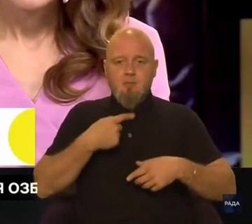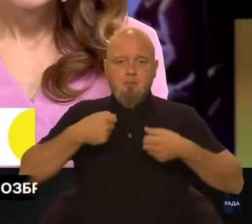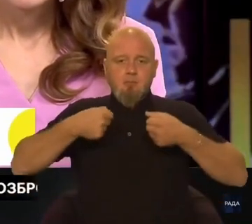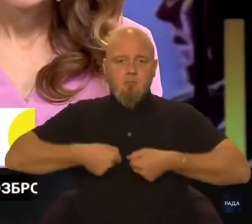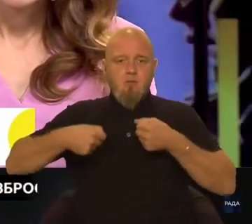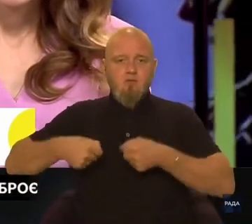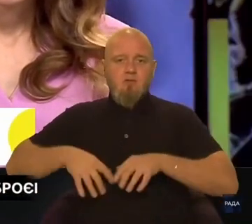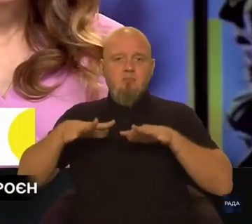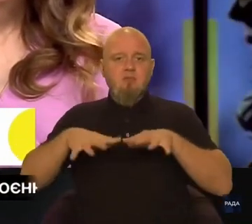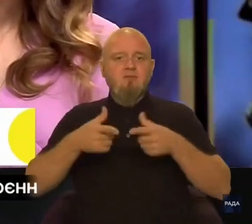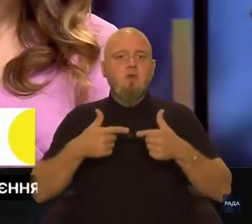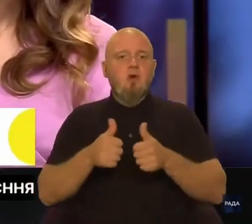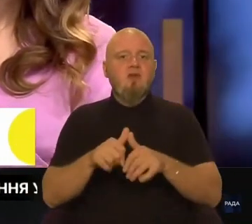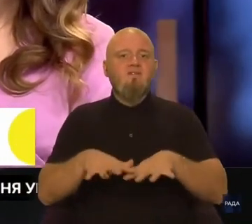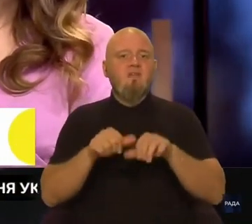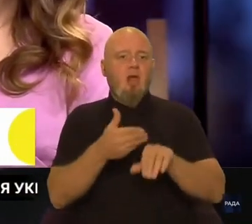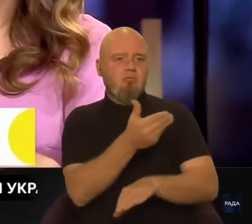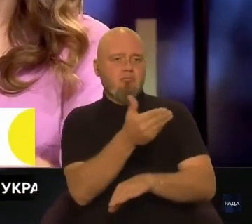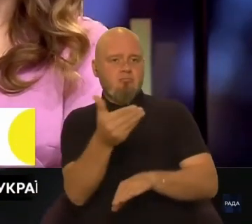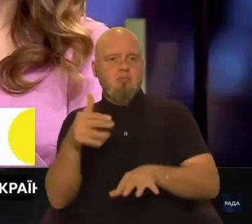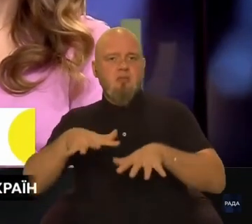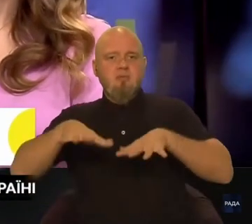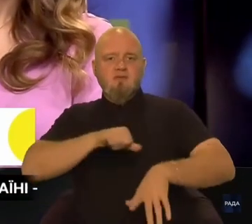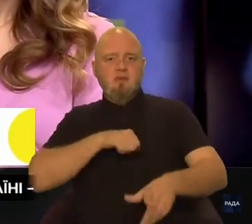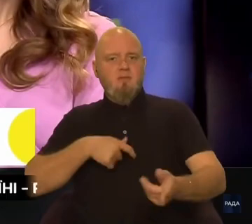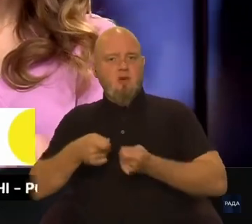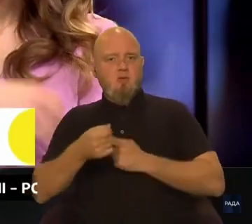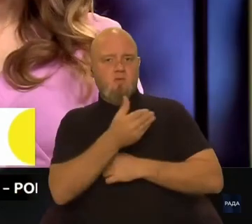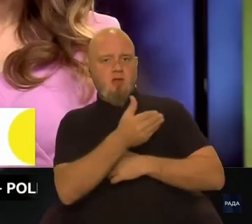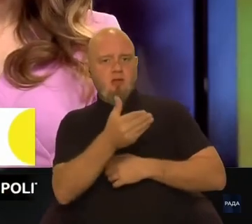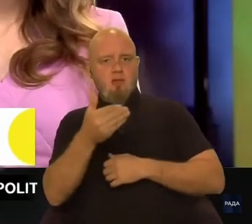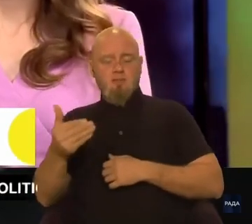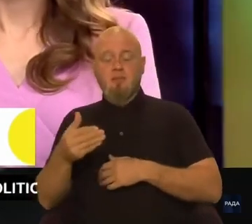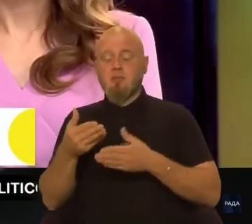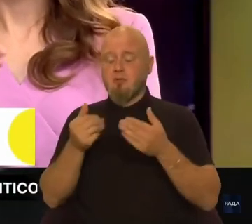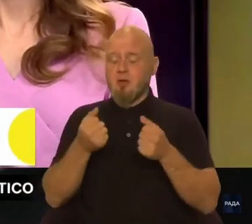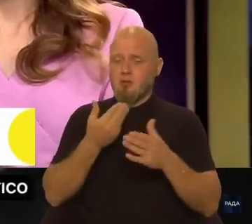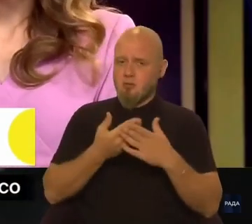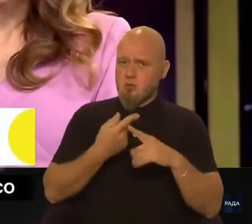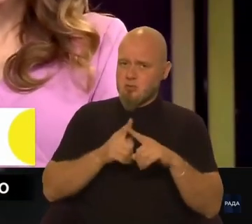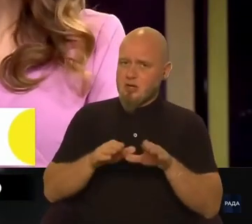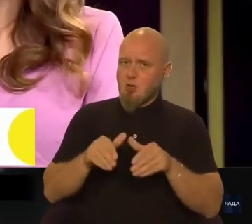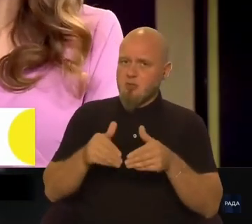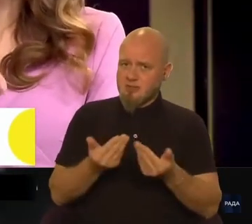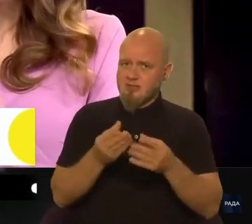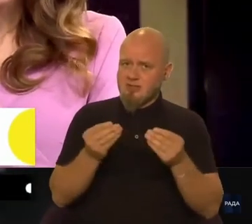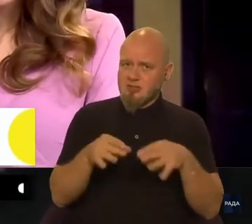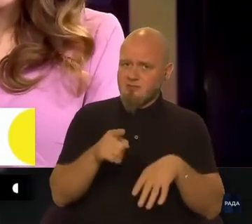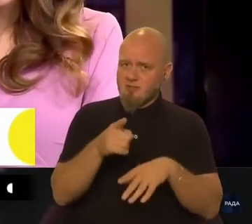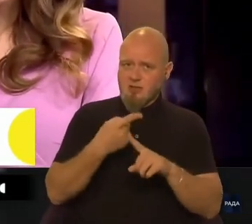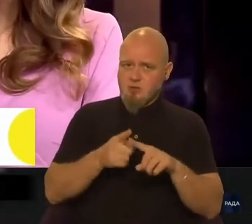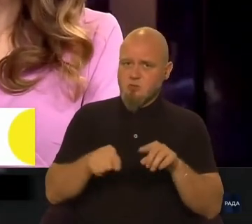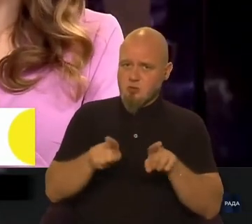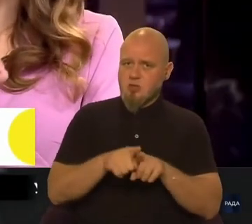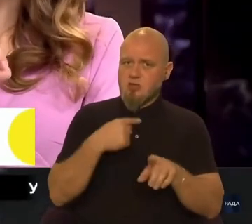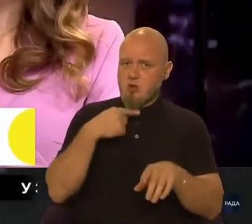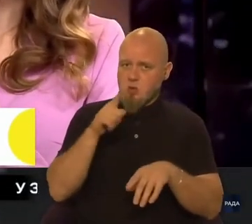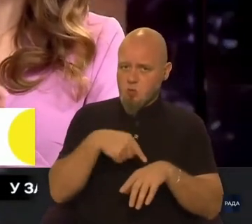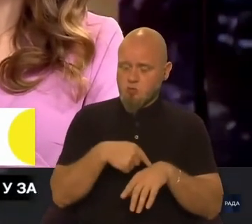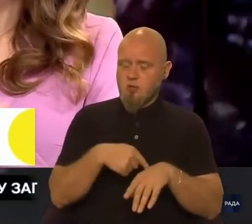місцевих органів влади, місцевого самоврядування. Ну так, тобто це рекомендаційне рішення, ви на цьому теж